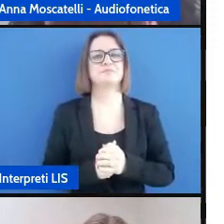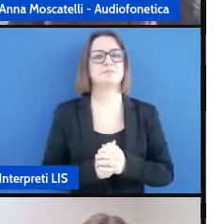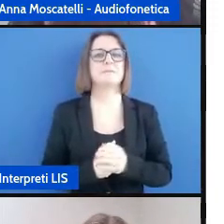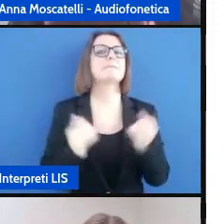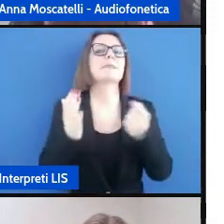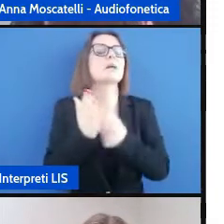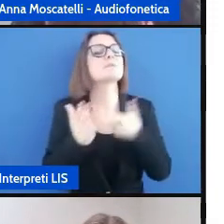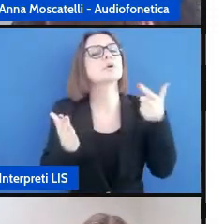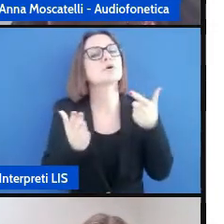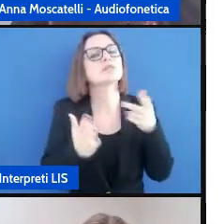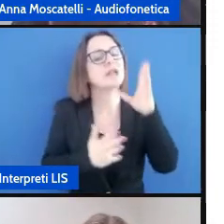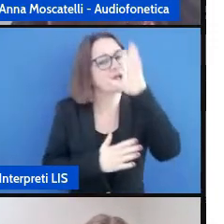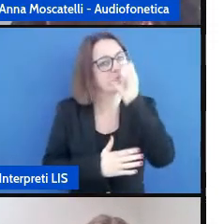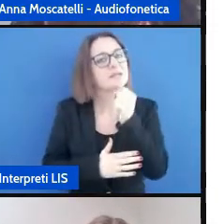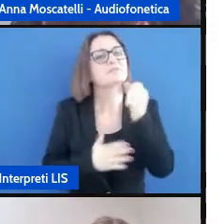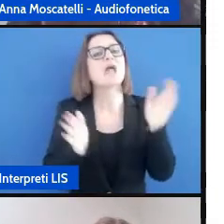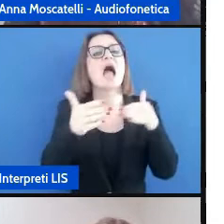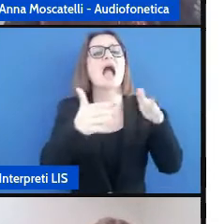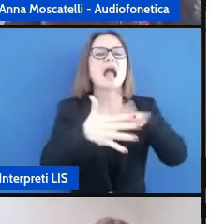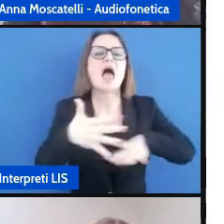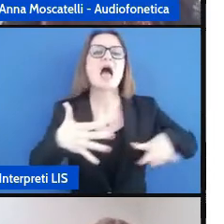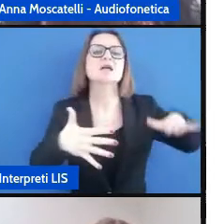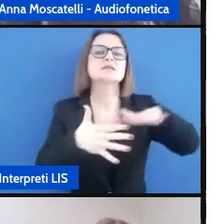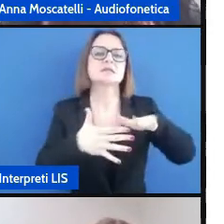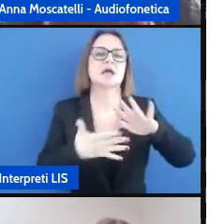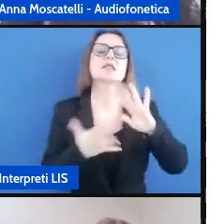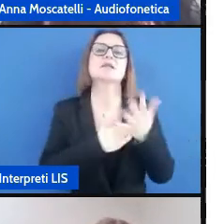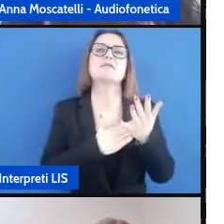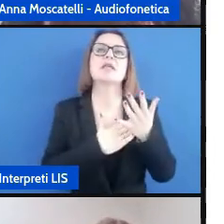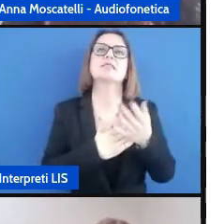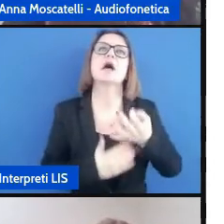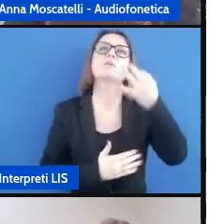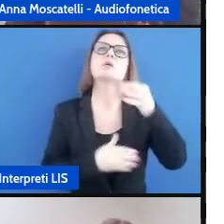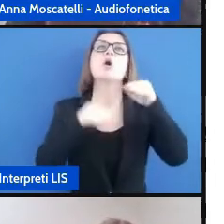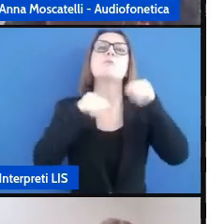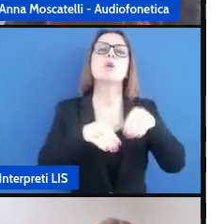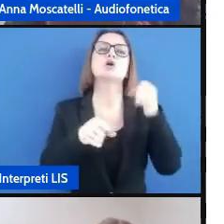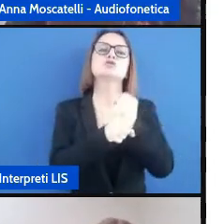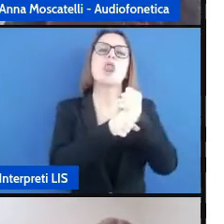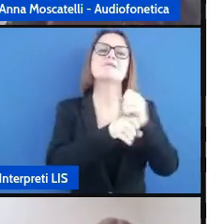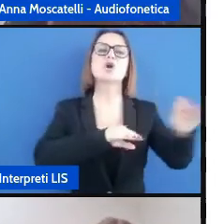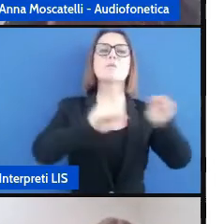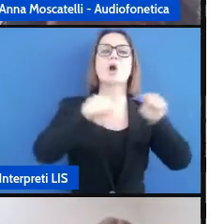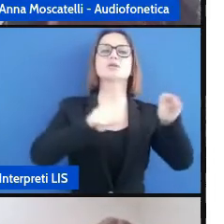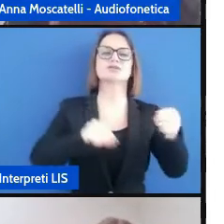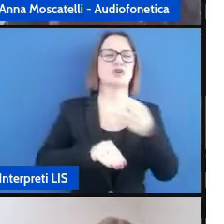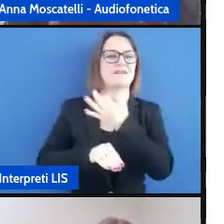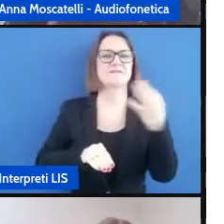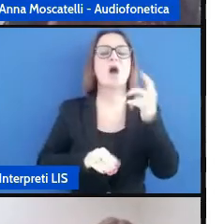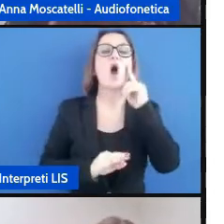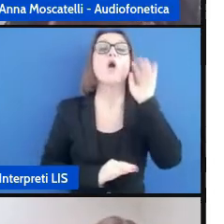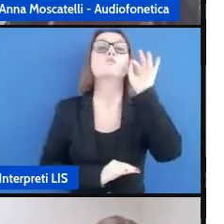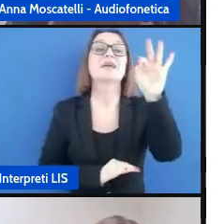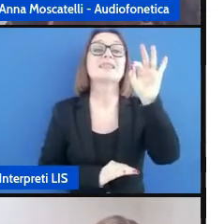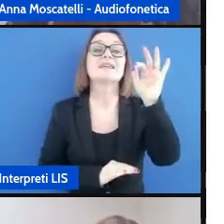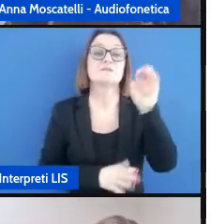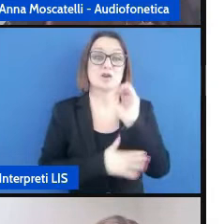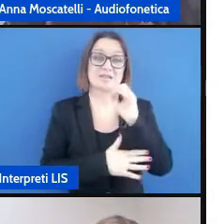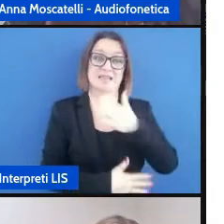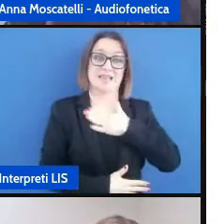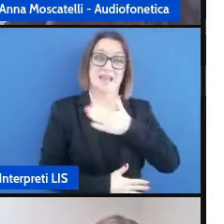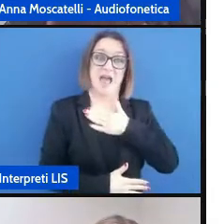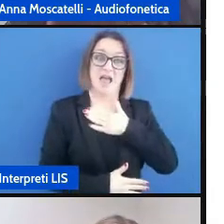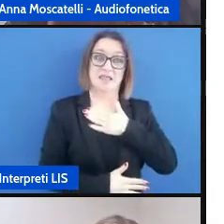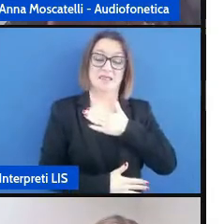considerare la classe come un vero e proprio setting di lavoro e quindi in base all'attività in base all'obiettivo che l'insegnante